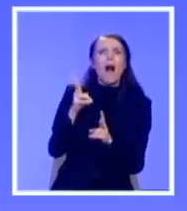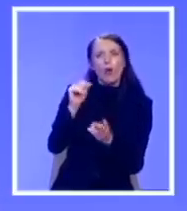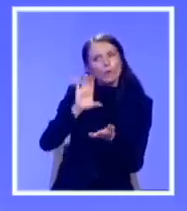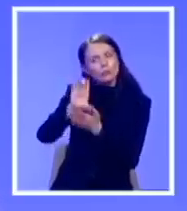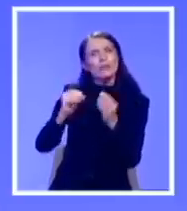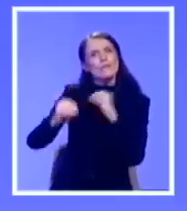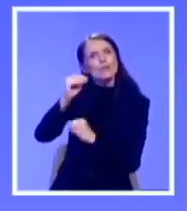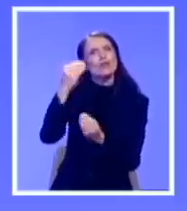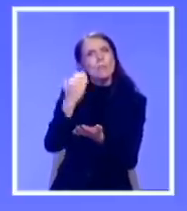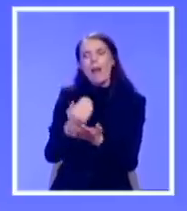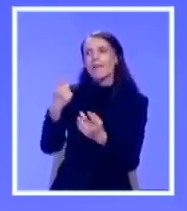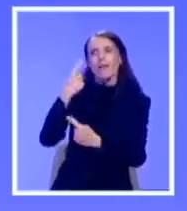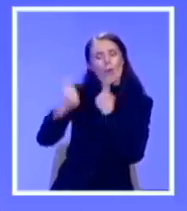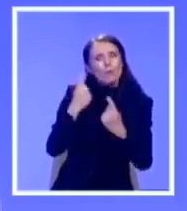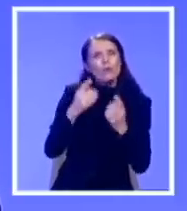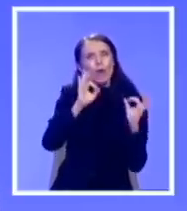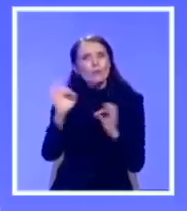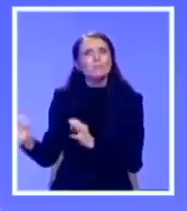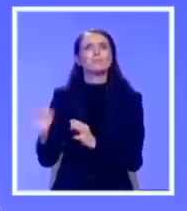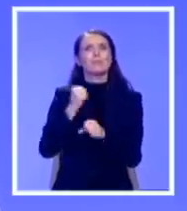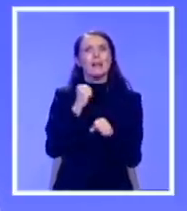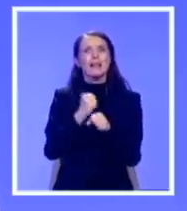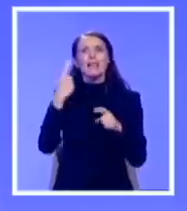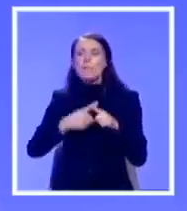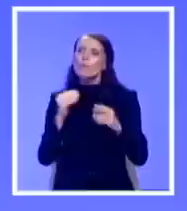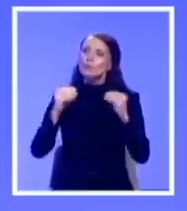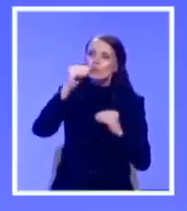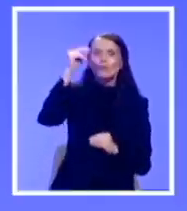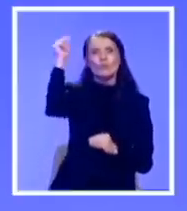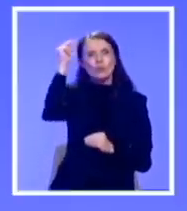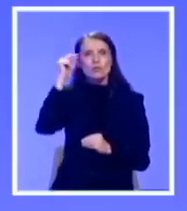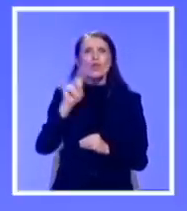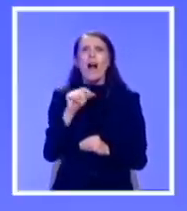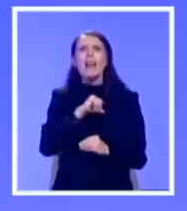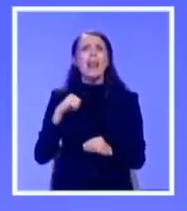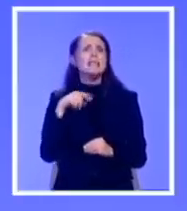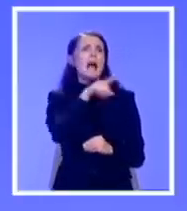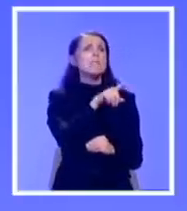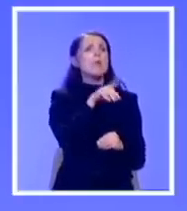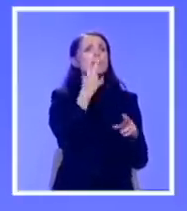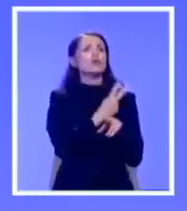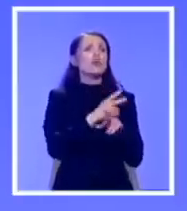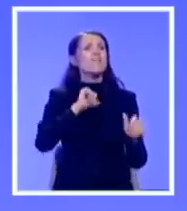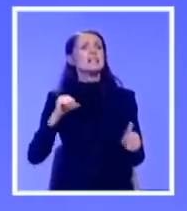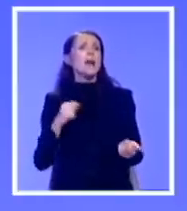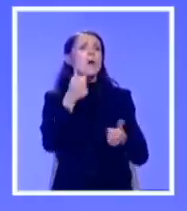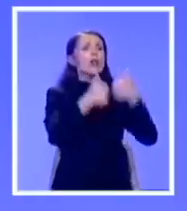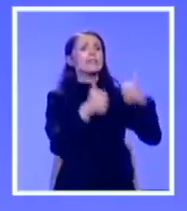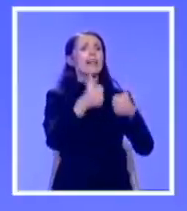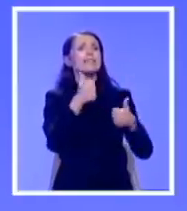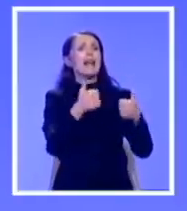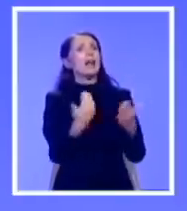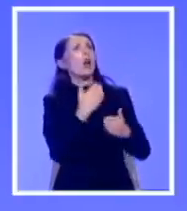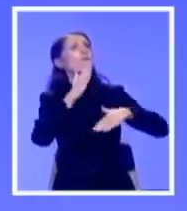uslove njihovog rada, mogućnosti njihovog stručnog usavašavanja, a ne sistem koji prepoznaje samo tendere za nove objekte. Ono što je potrebno je da